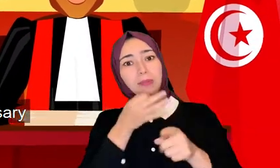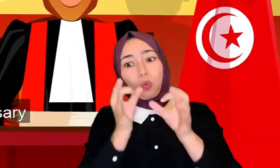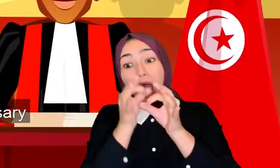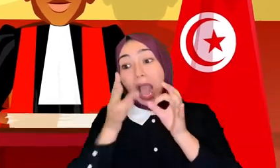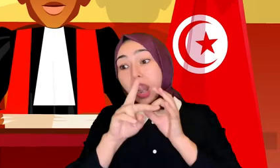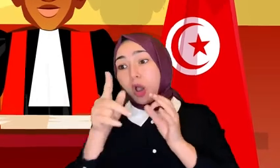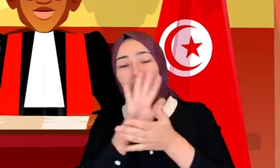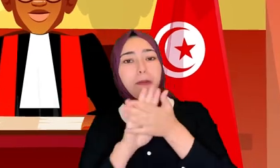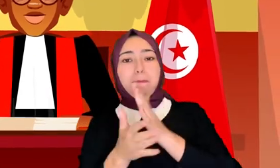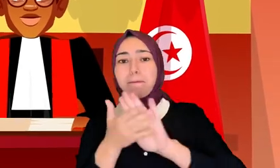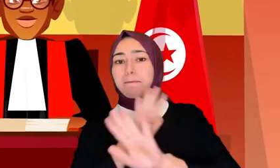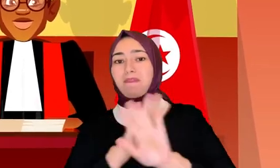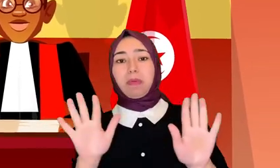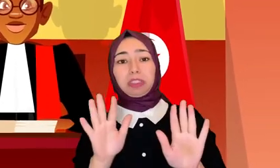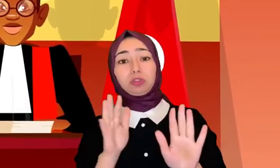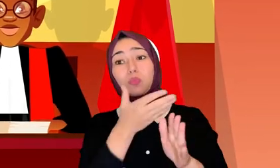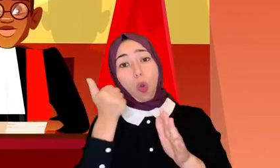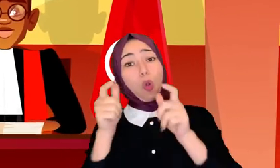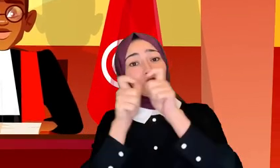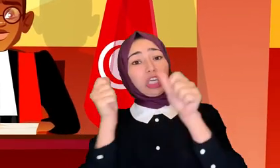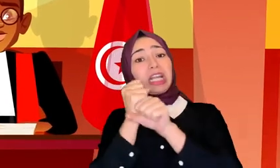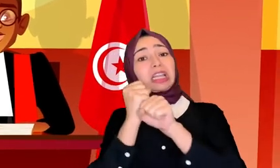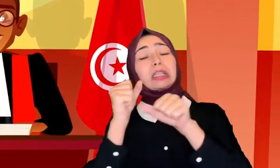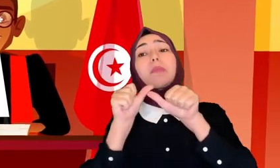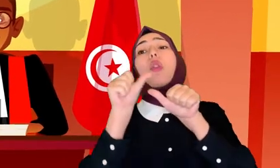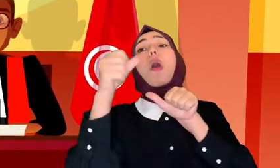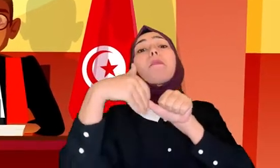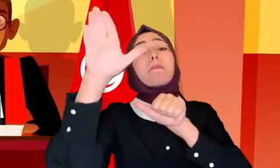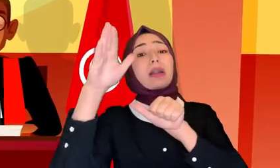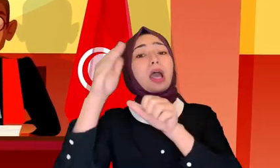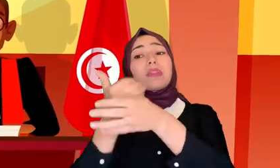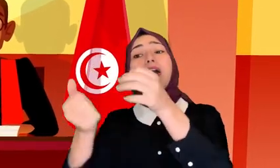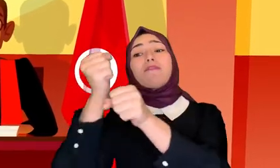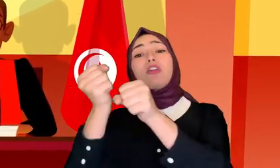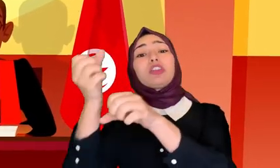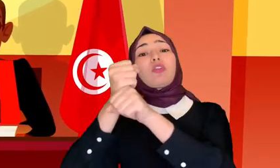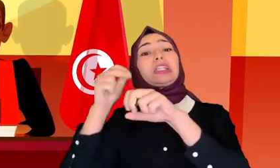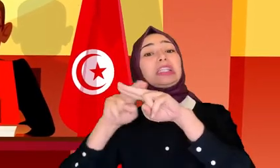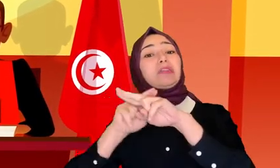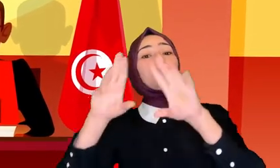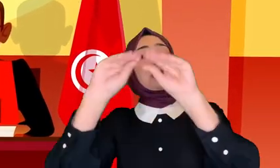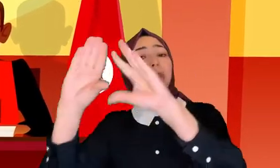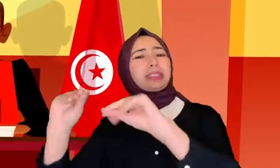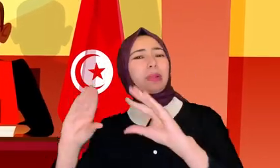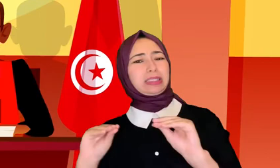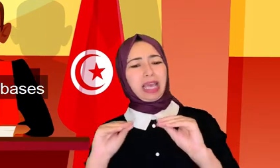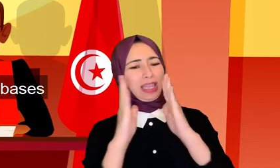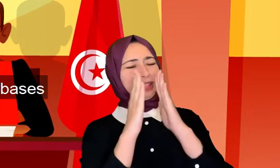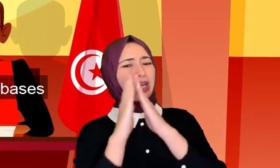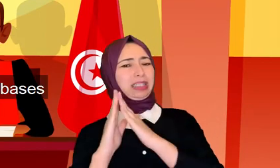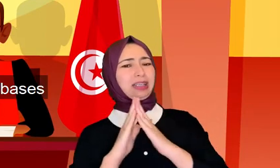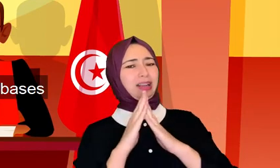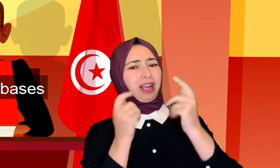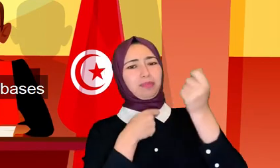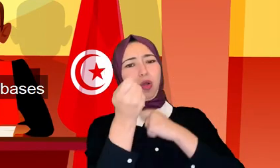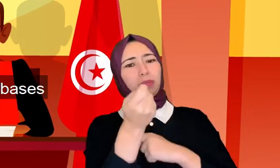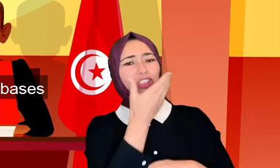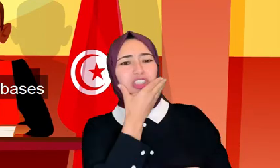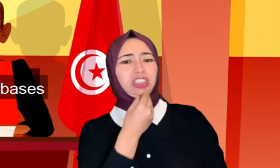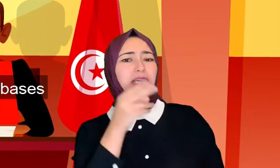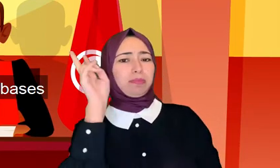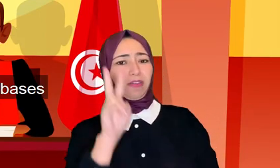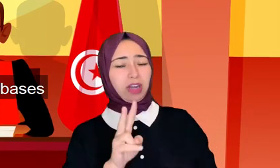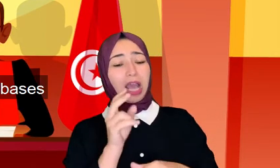الاجراء كان ضروري على خاطر ما فهماش حل اخر بيش نحميه المتساكنين من خطر الترددات اللاسلكية على صحتهم الا انه نبعده